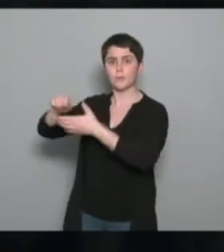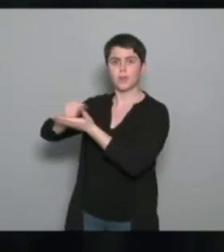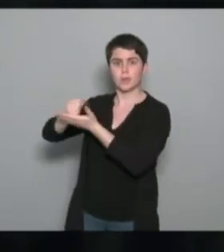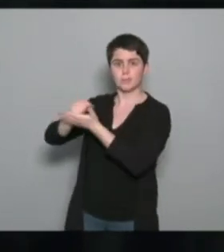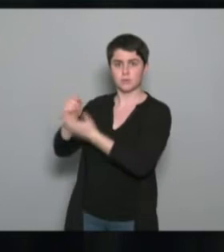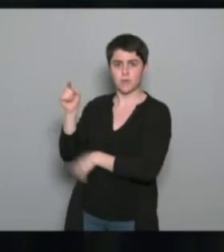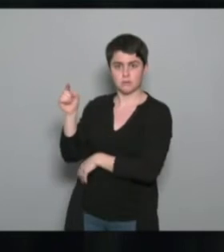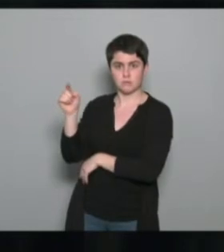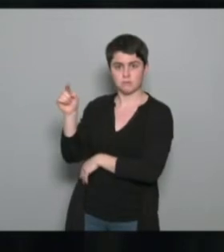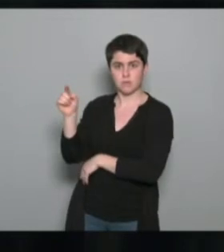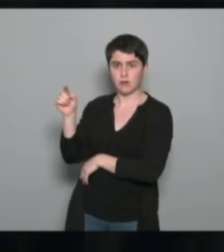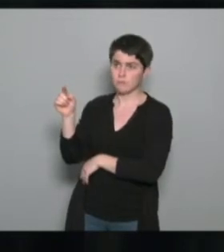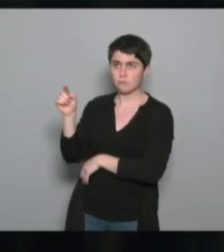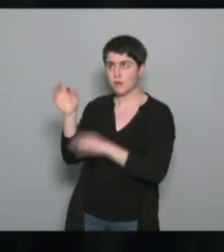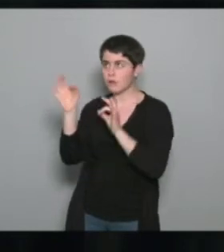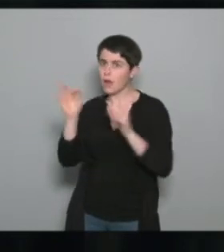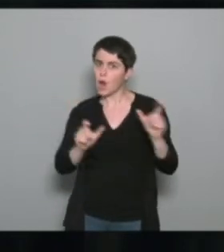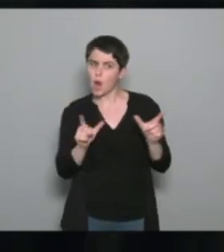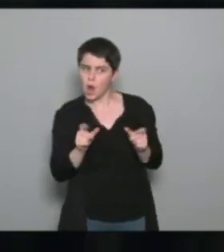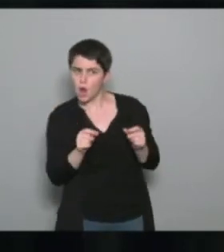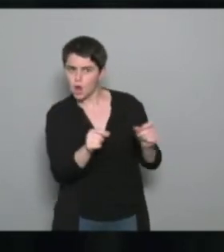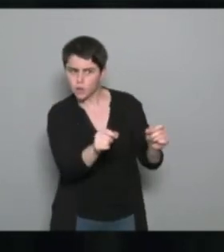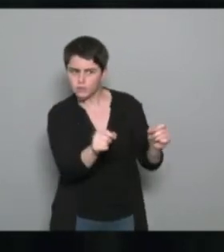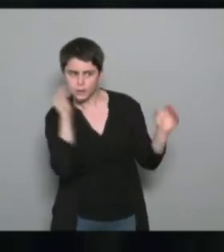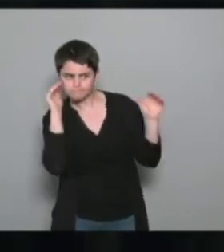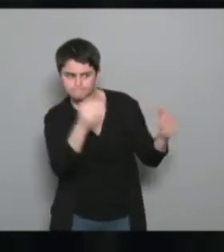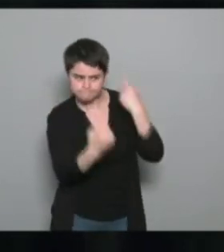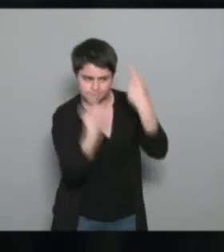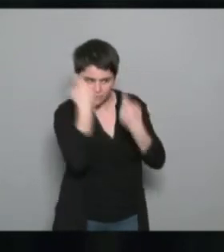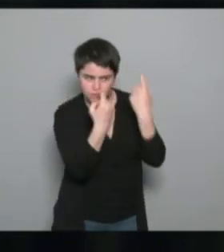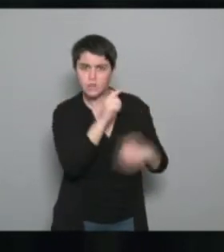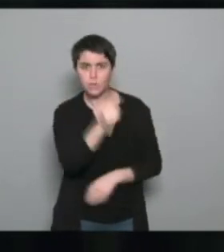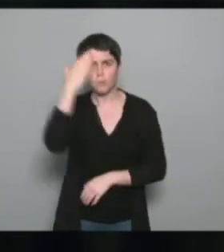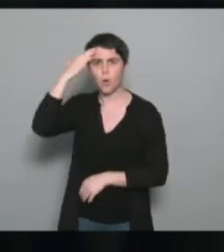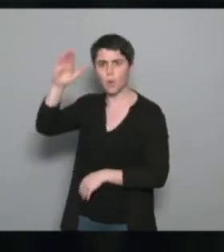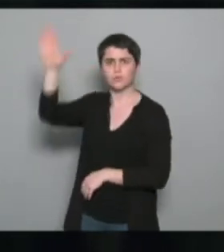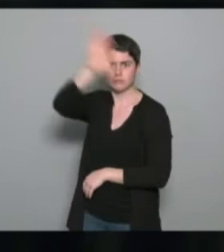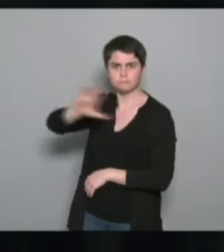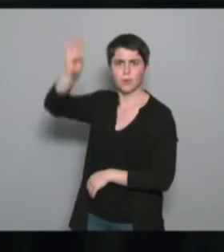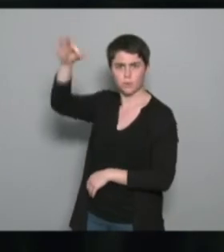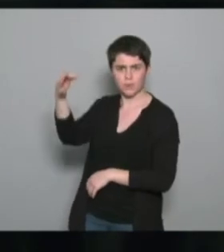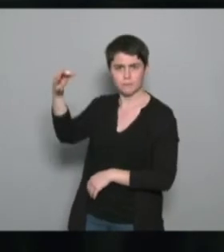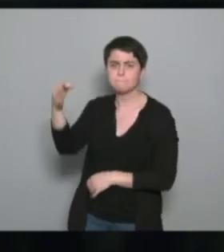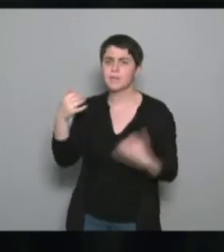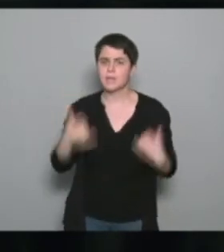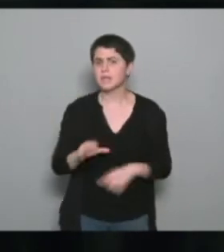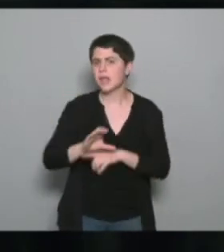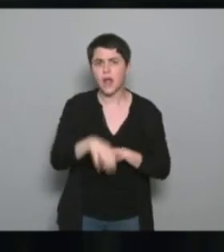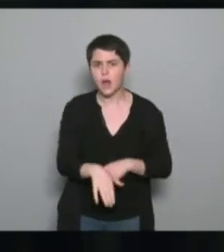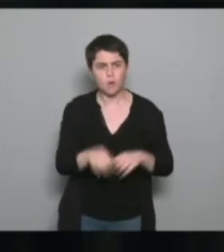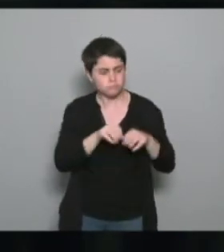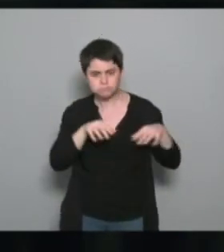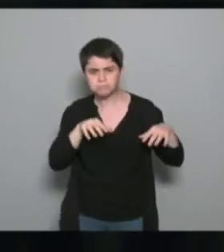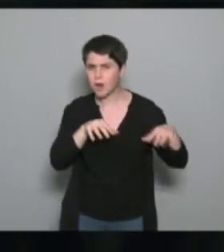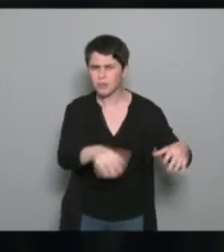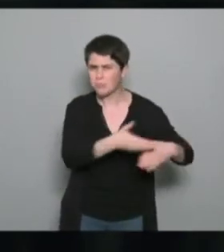de travailler sur le cancer alors que d'autres dispositifs le font puisqu'il y avait un réseau qui était déjà bien instauré sur la